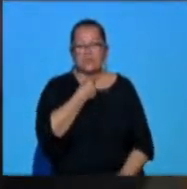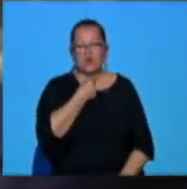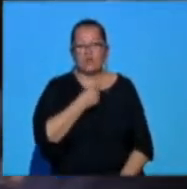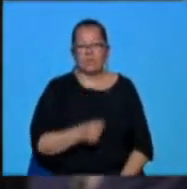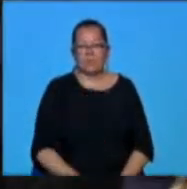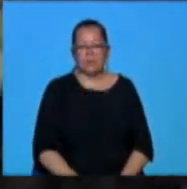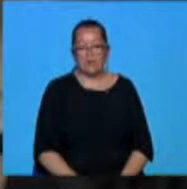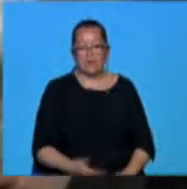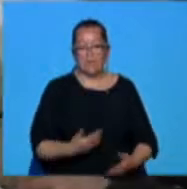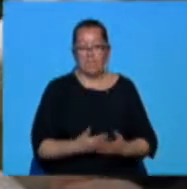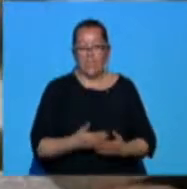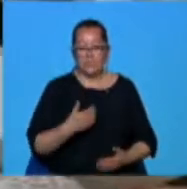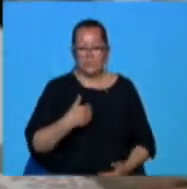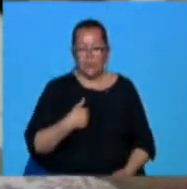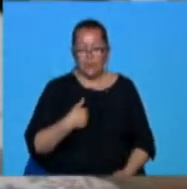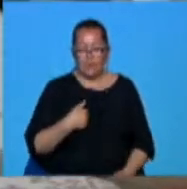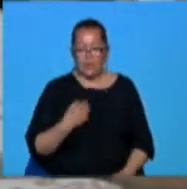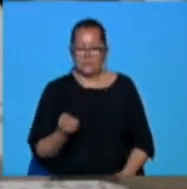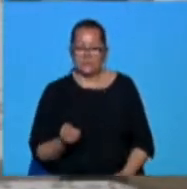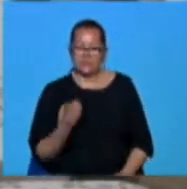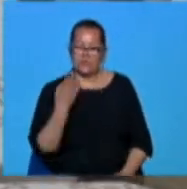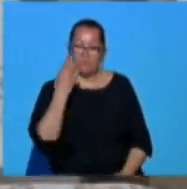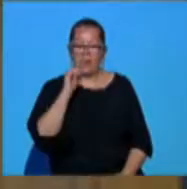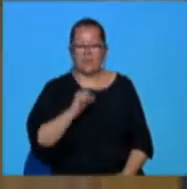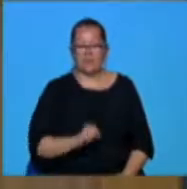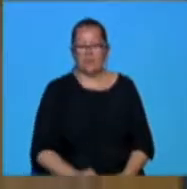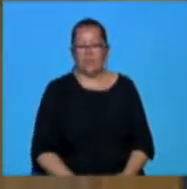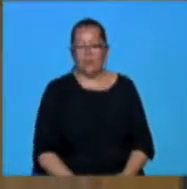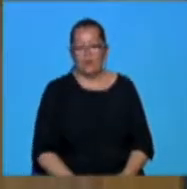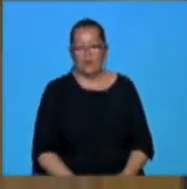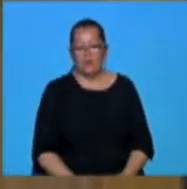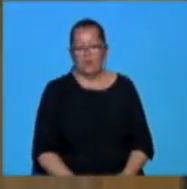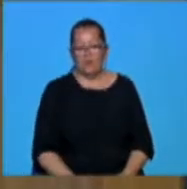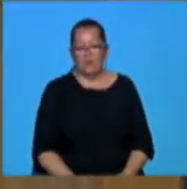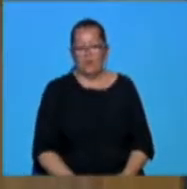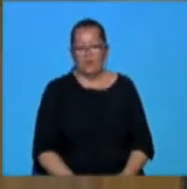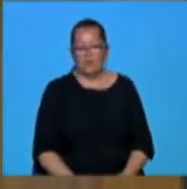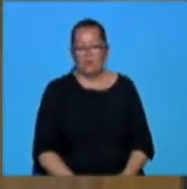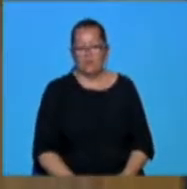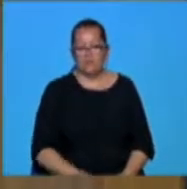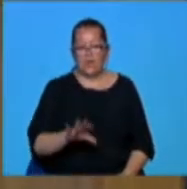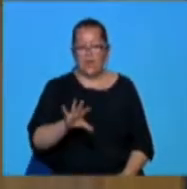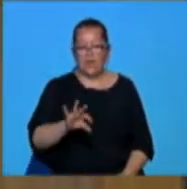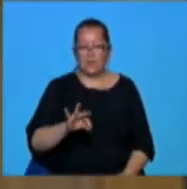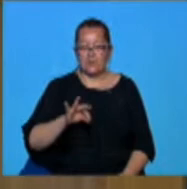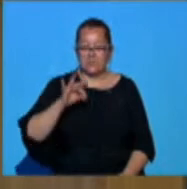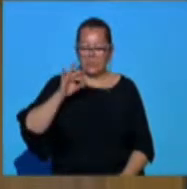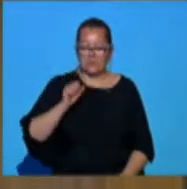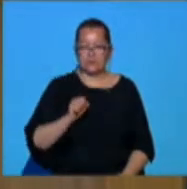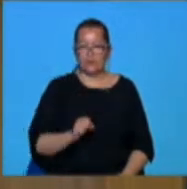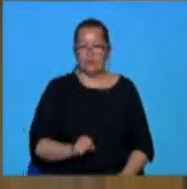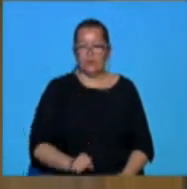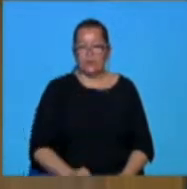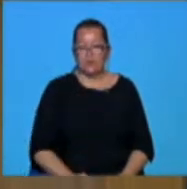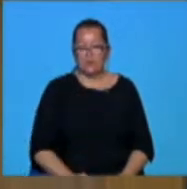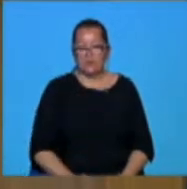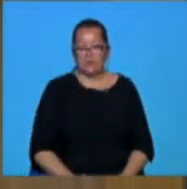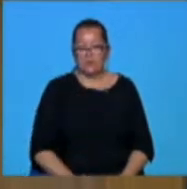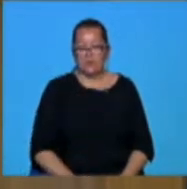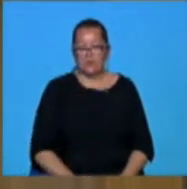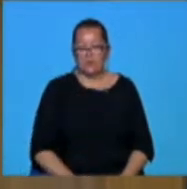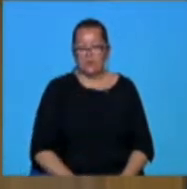Pentru mine a fost o experiență unică și mi-am descoperit o altă latura mea și am